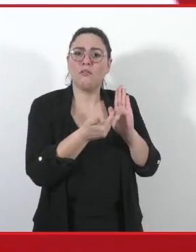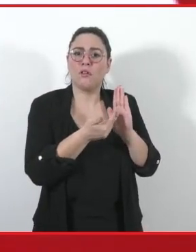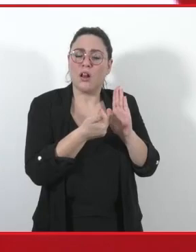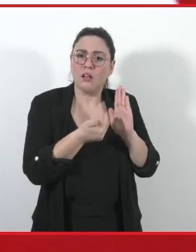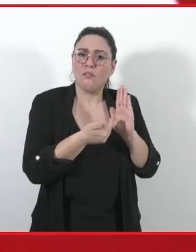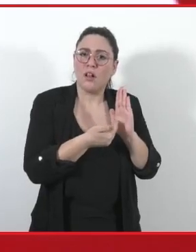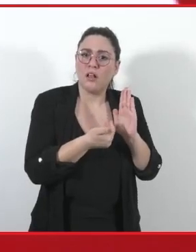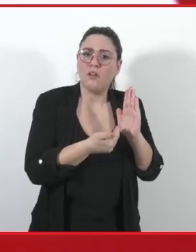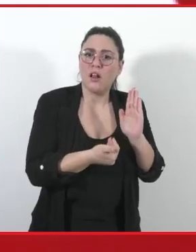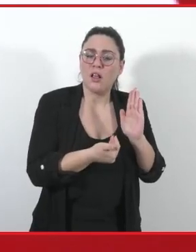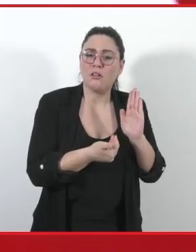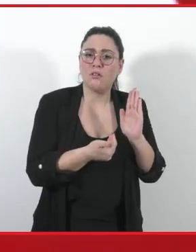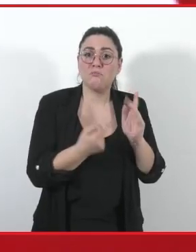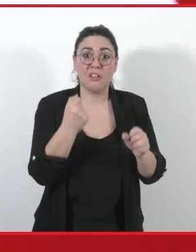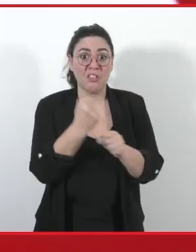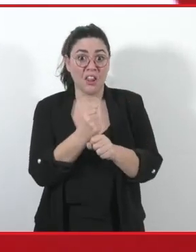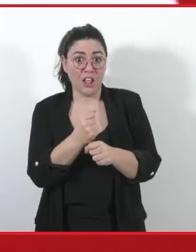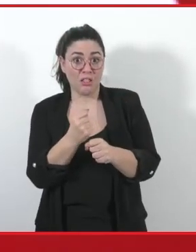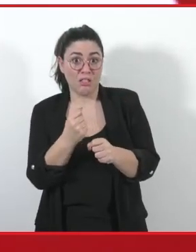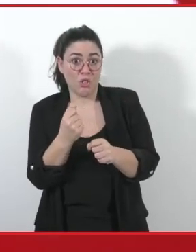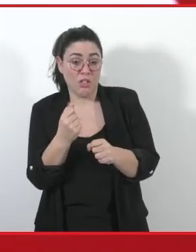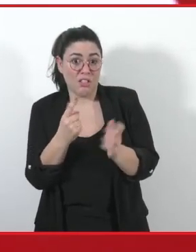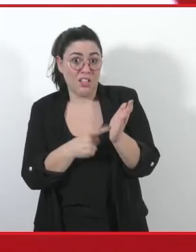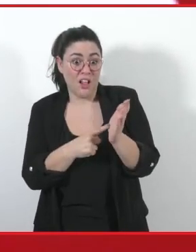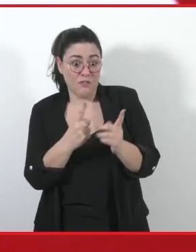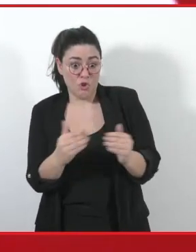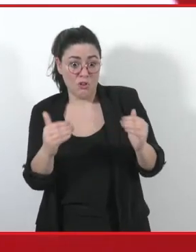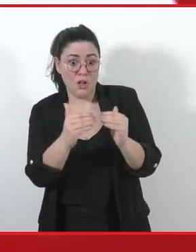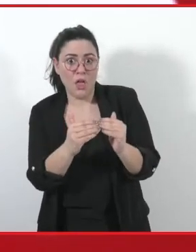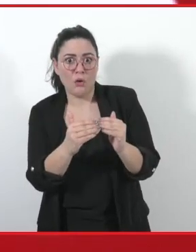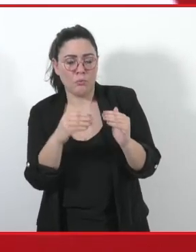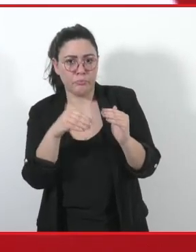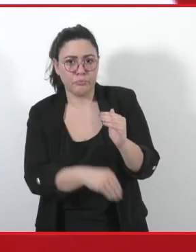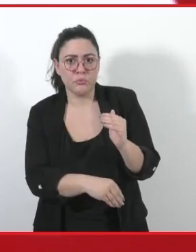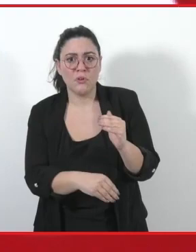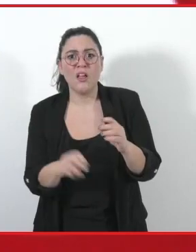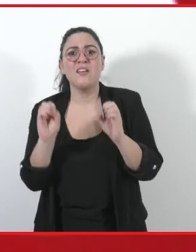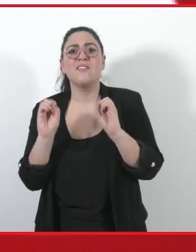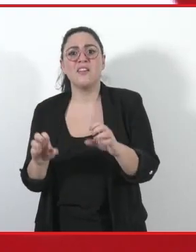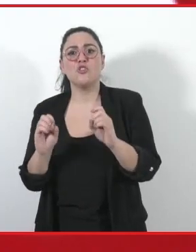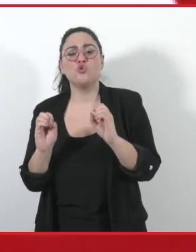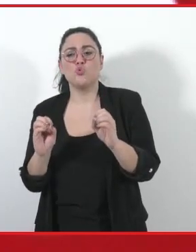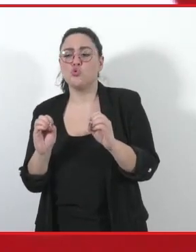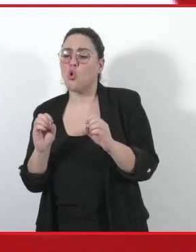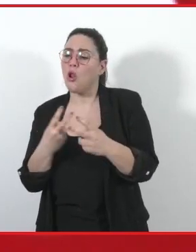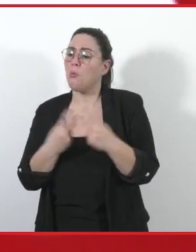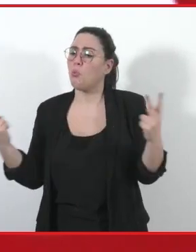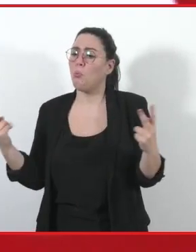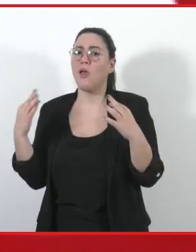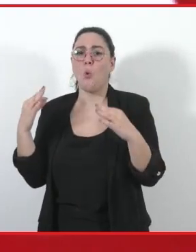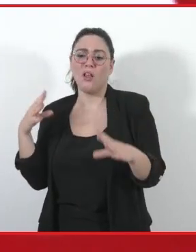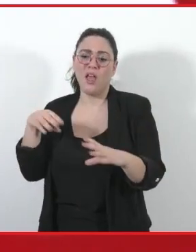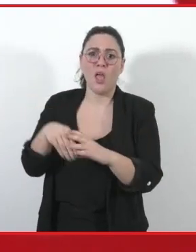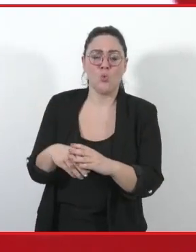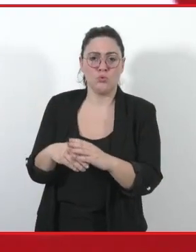diritto a un lavoro eco, giustamente retribuito e sicuro, a un'istruzione pubblica di qualità e inclusiva, è un